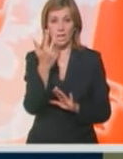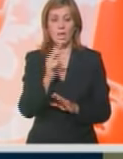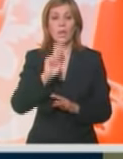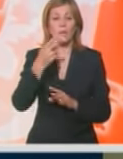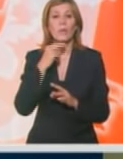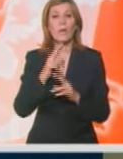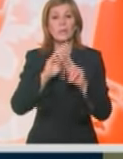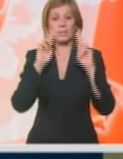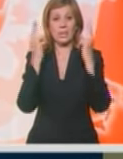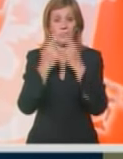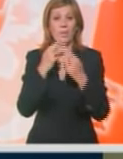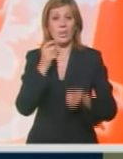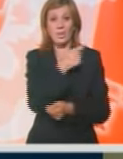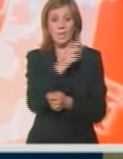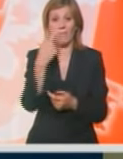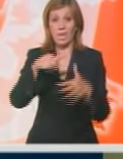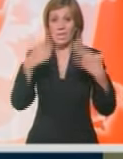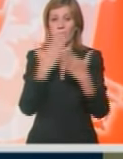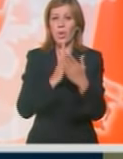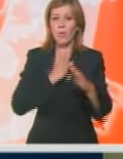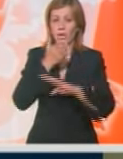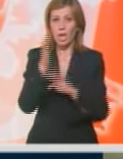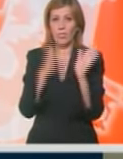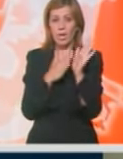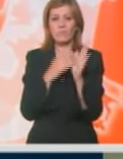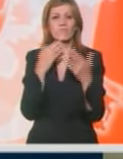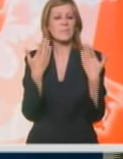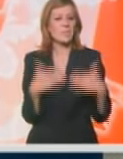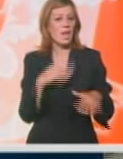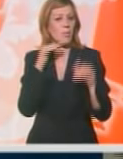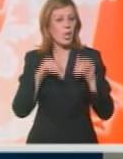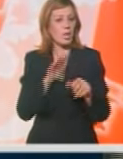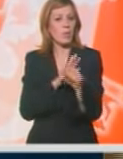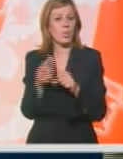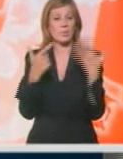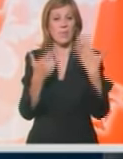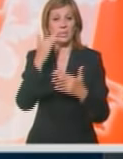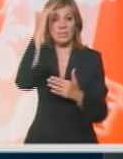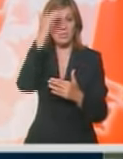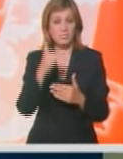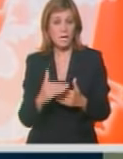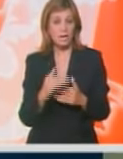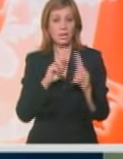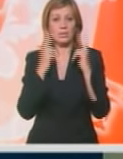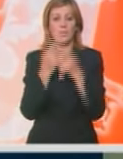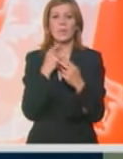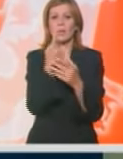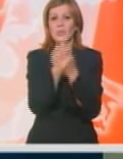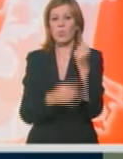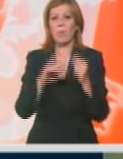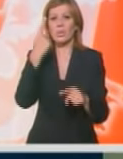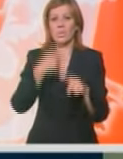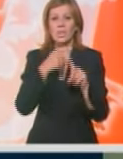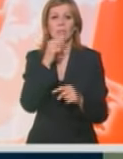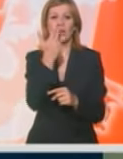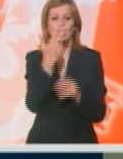Druga tenisarka Sveta, koja je 2007. igrala finale Montreala, pružila je slabu partiju proti 75. igračici na listi i poražana je posla sata